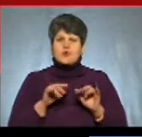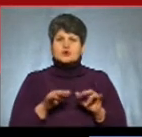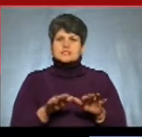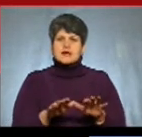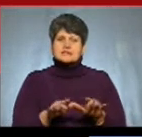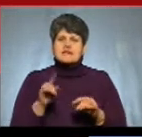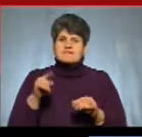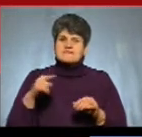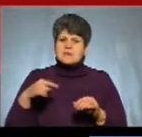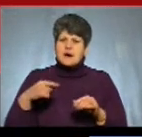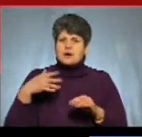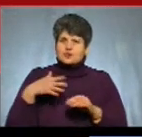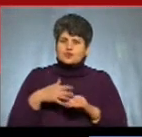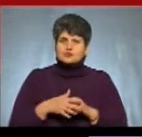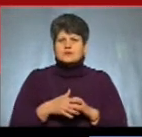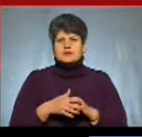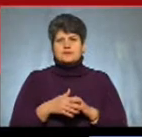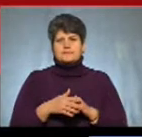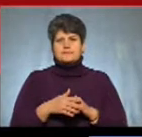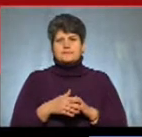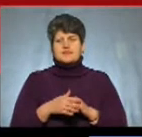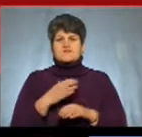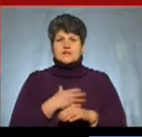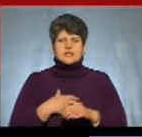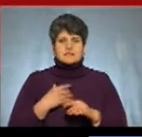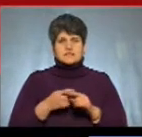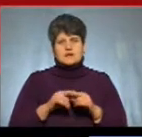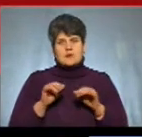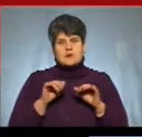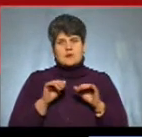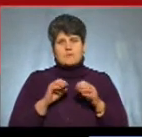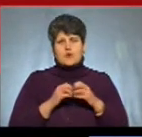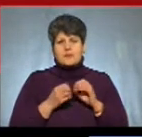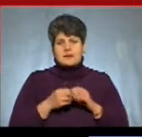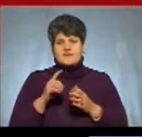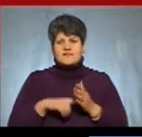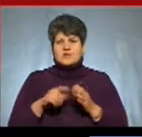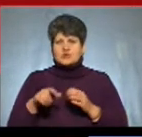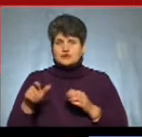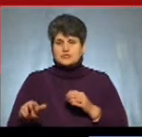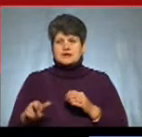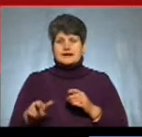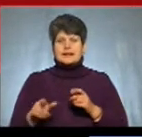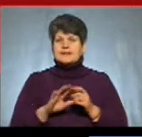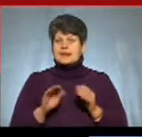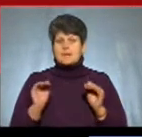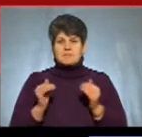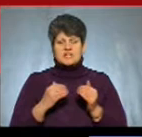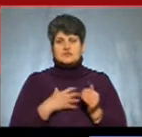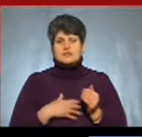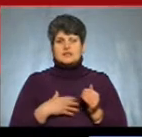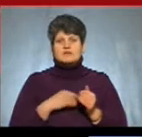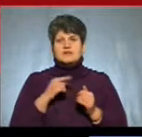вимагає розуміння важливості цієї проблеми від віруючих, але не менш важливо від тієї